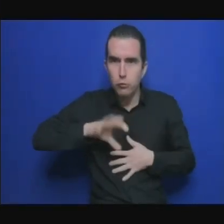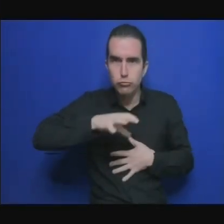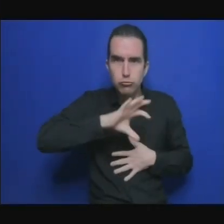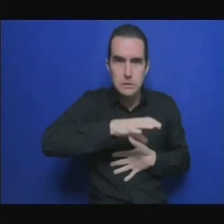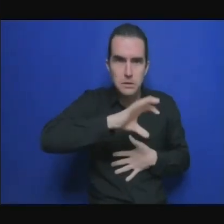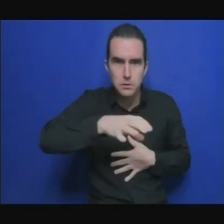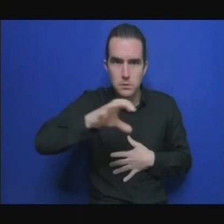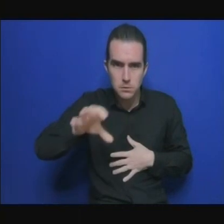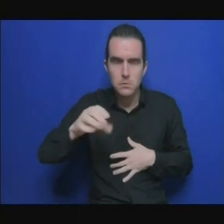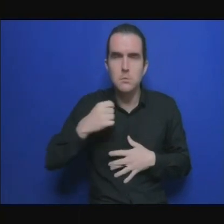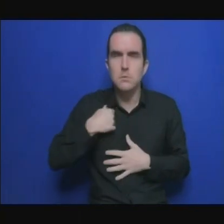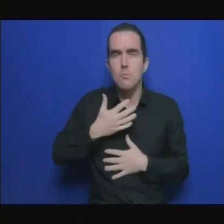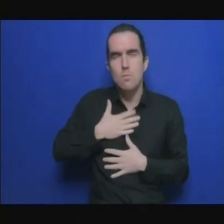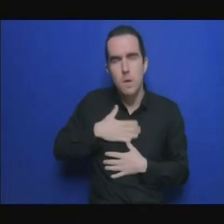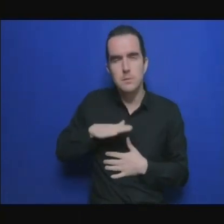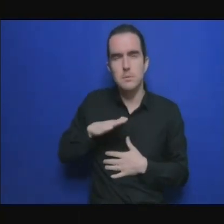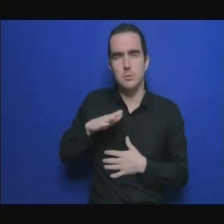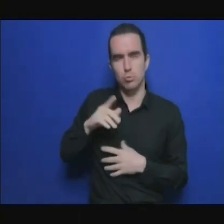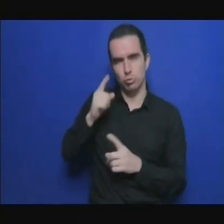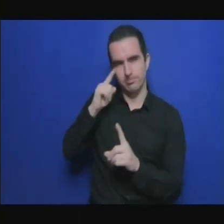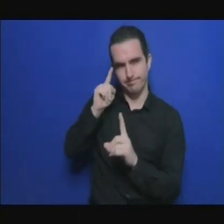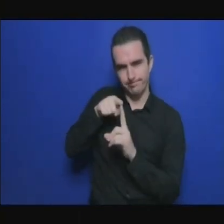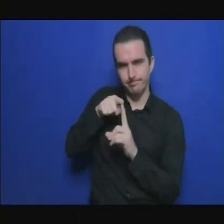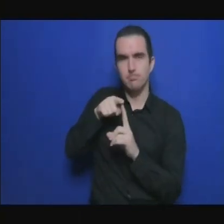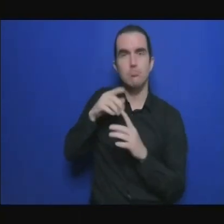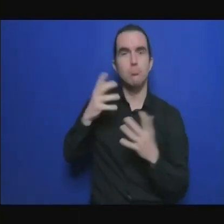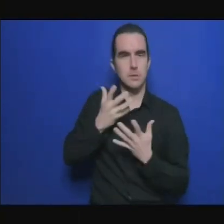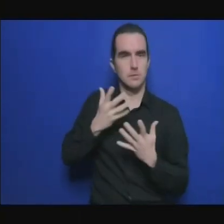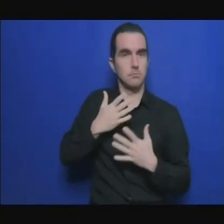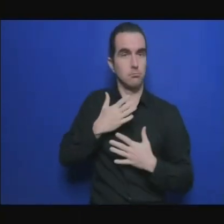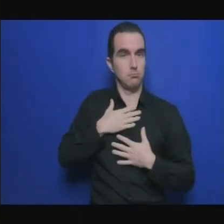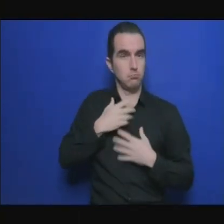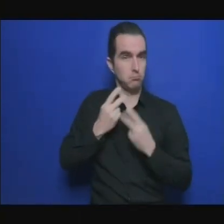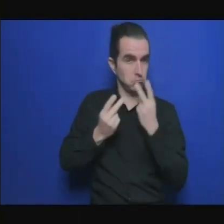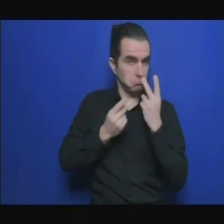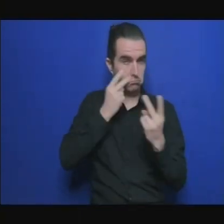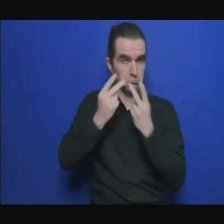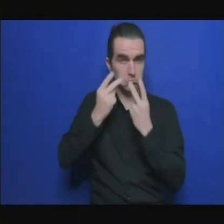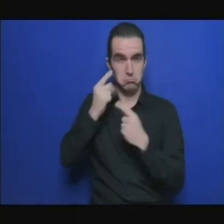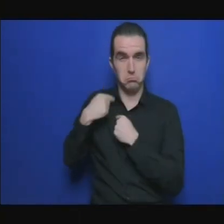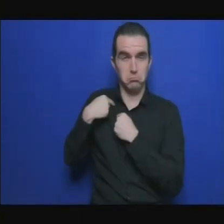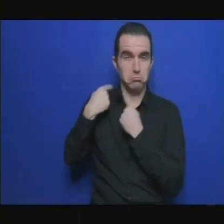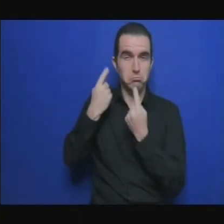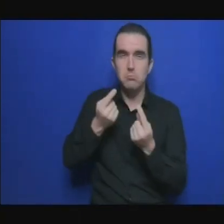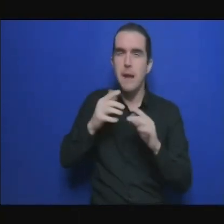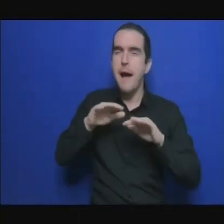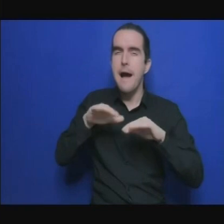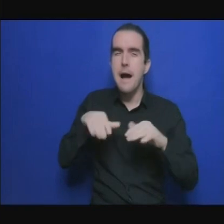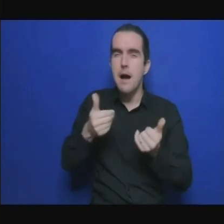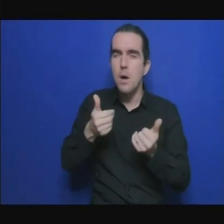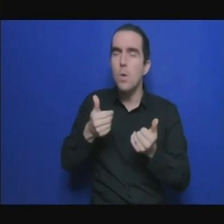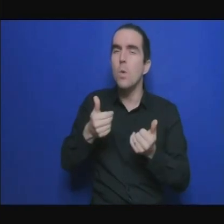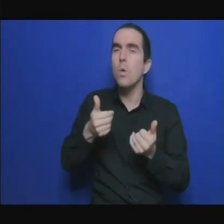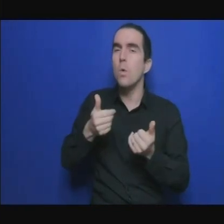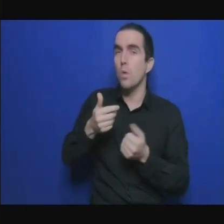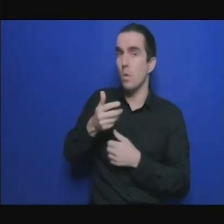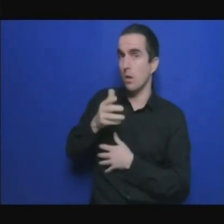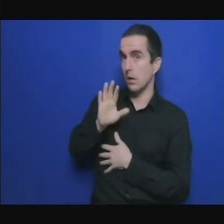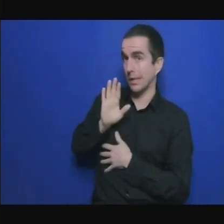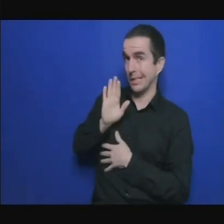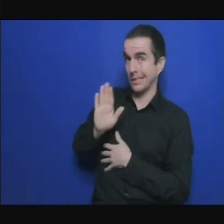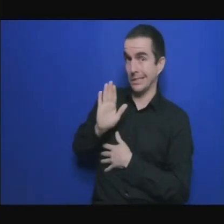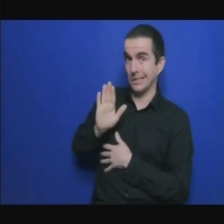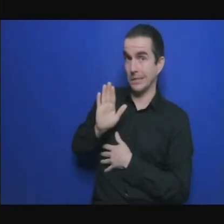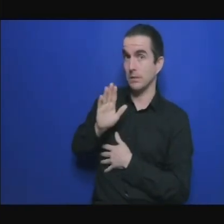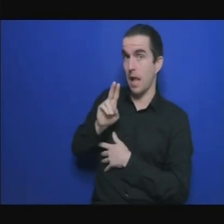expériences il y a eu une expérience sur le terrain avec la mise en oeuvre de contributions déterminées au niveau national si